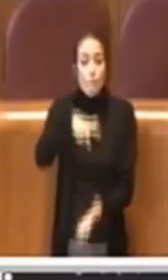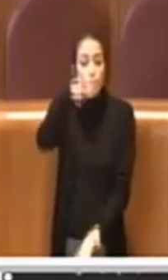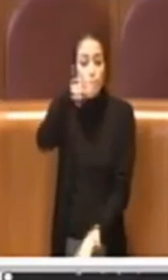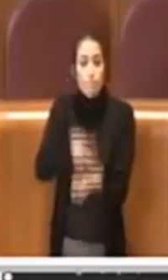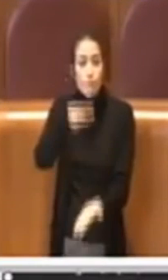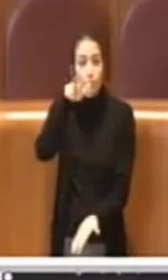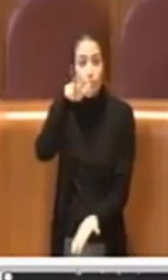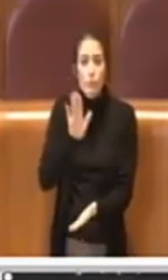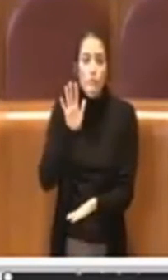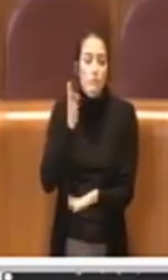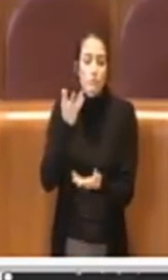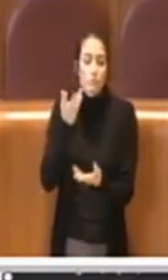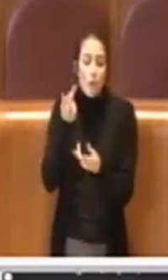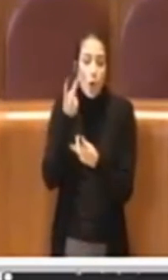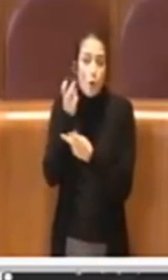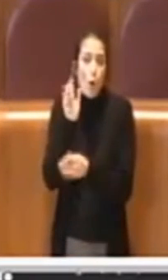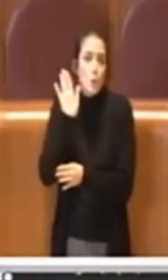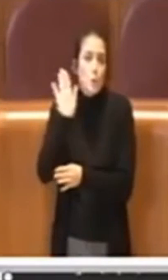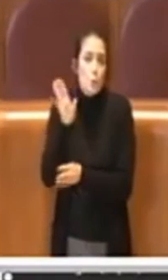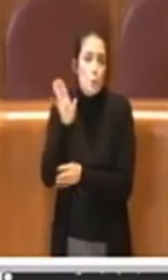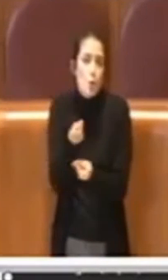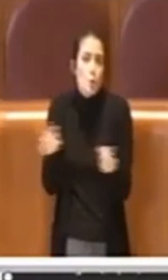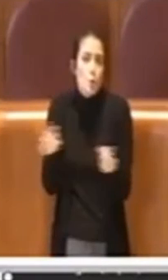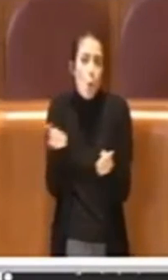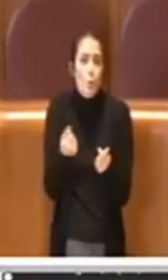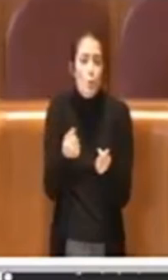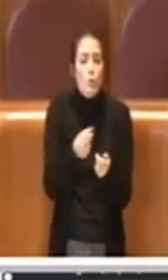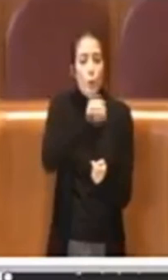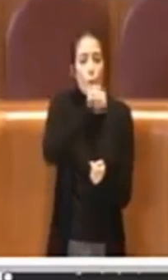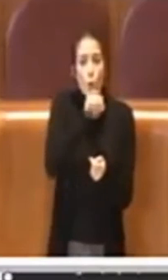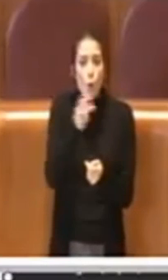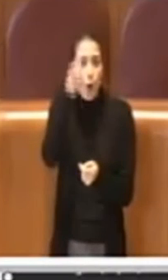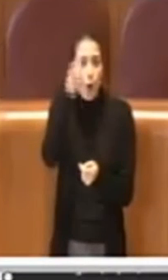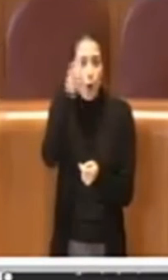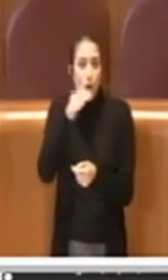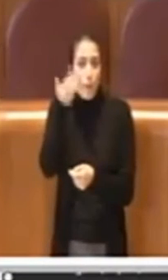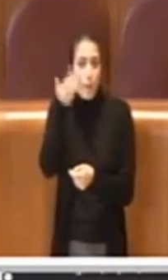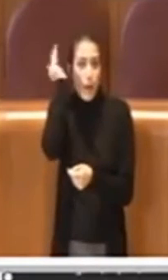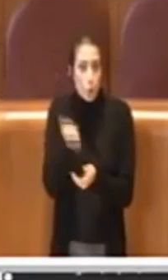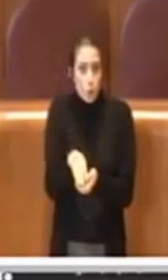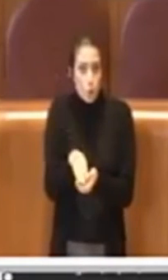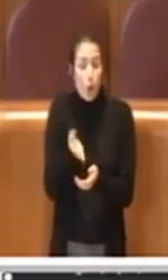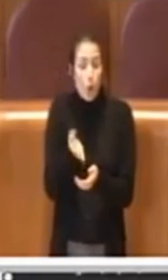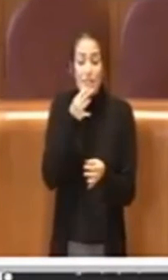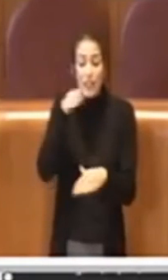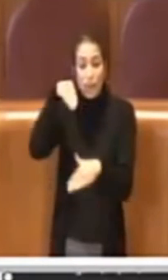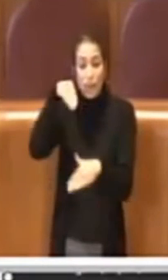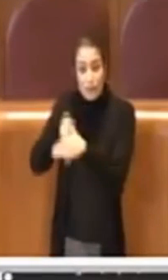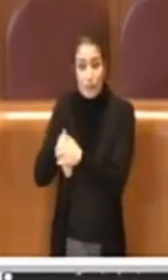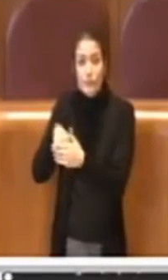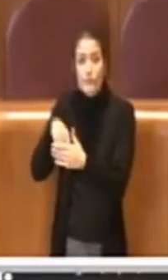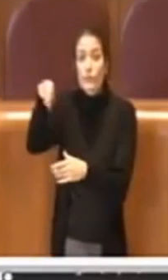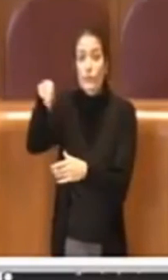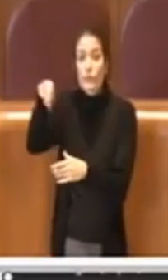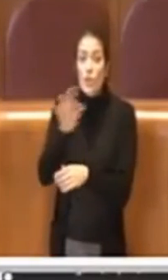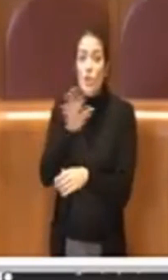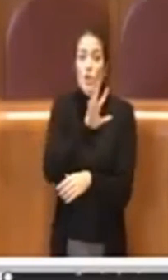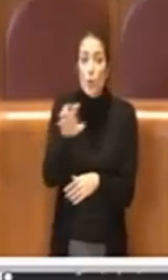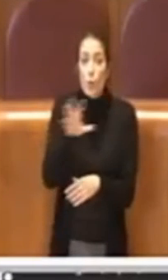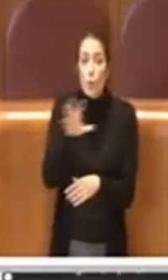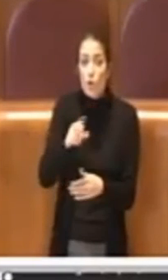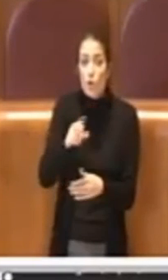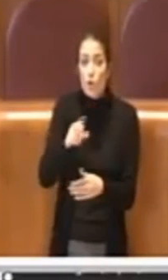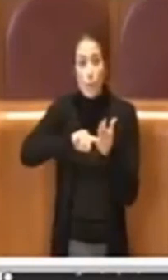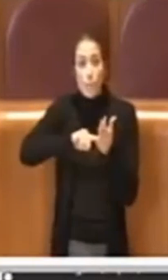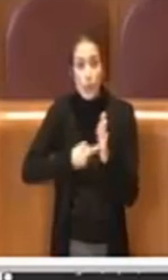soluzione economica sotto i governi Berlusconi praticamente mettendo 500 milioni all'anno